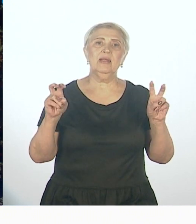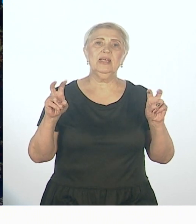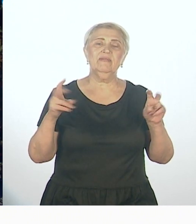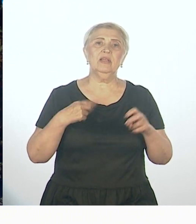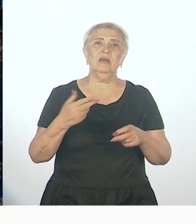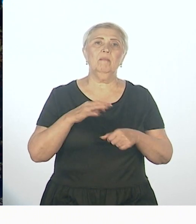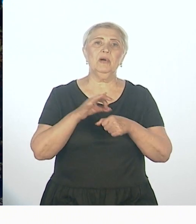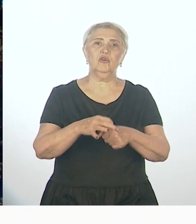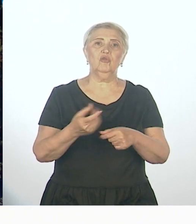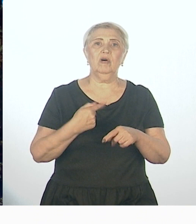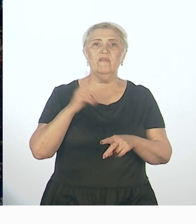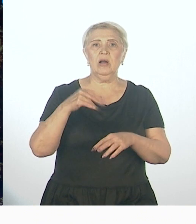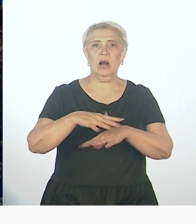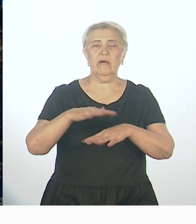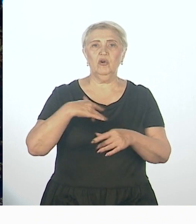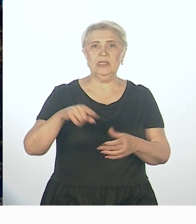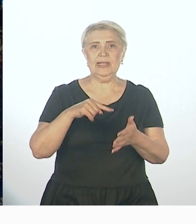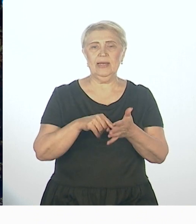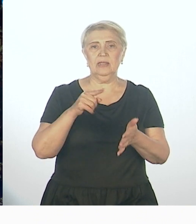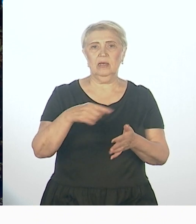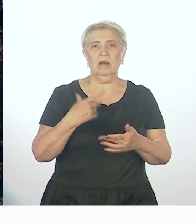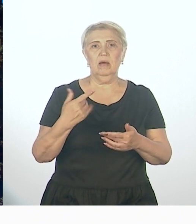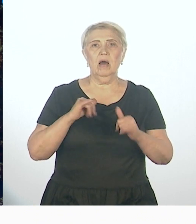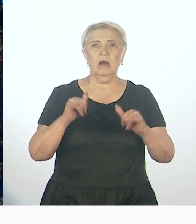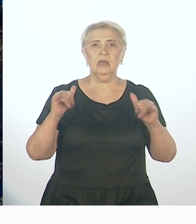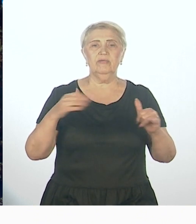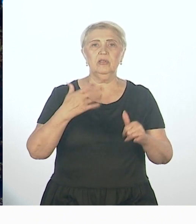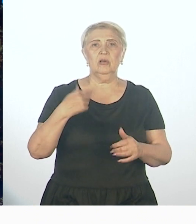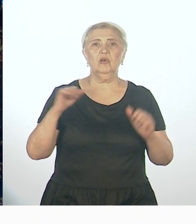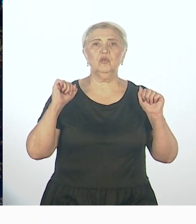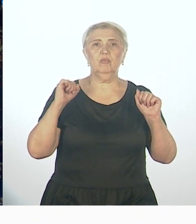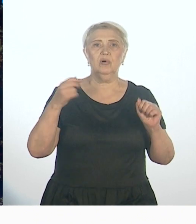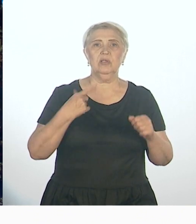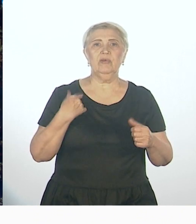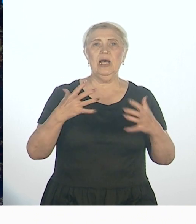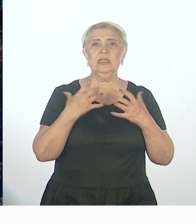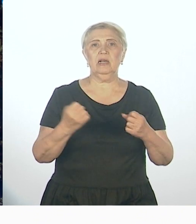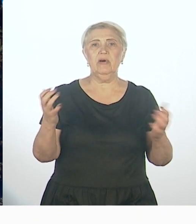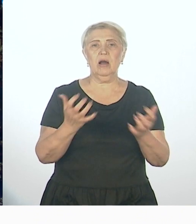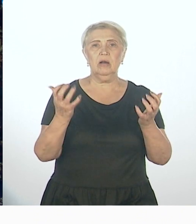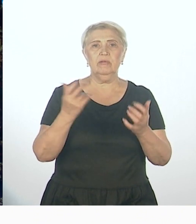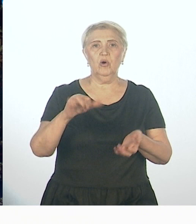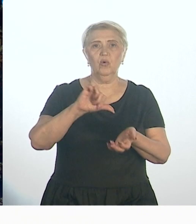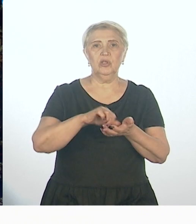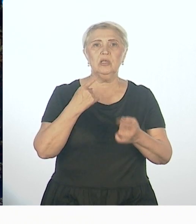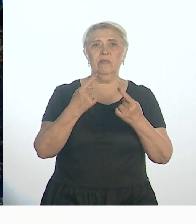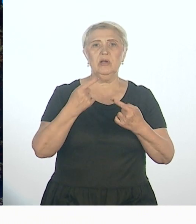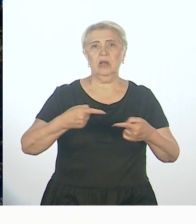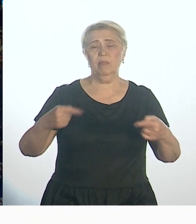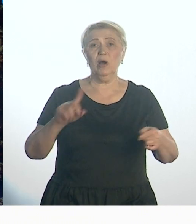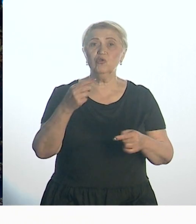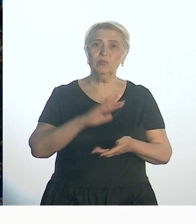столице. Доступная среда, инклюзивное образование, развитие спорта, здравоохранения и творчества. Участники говорили о разном. О чем же